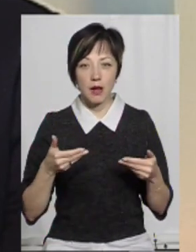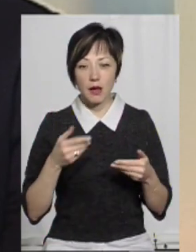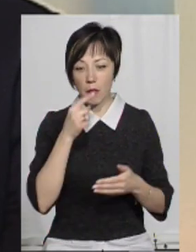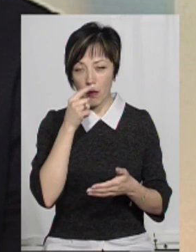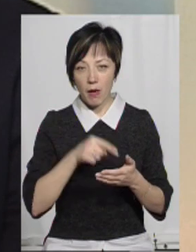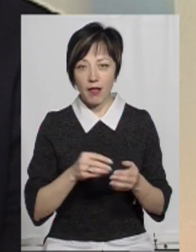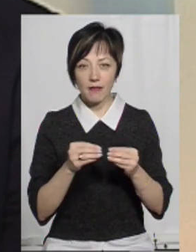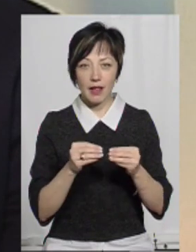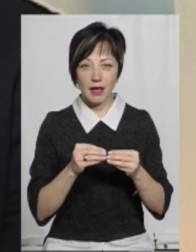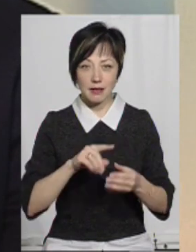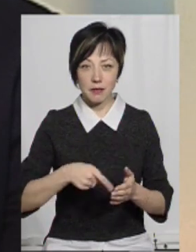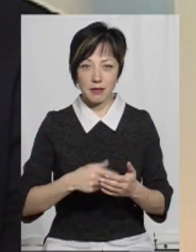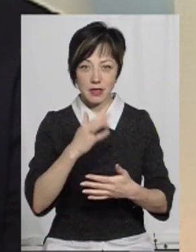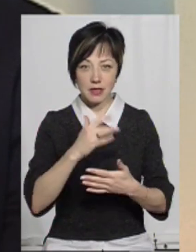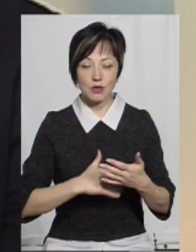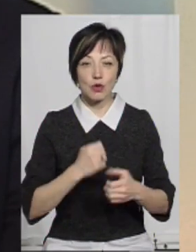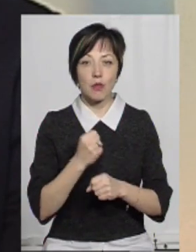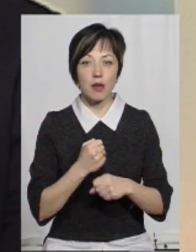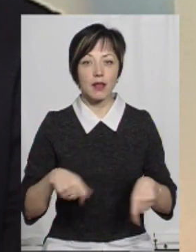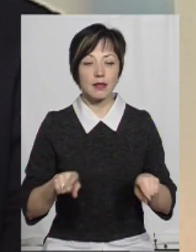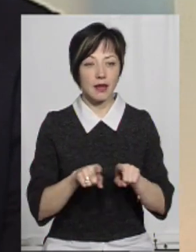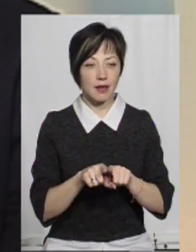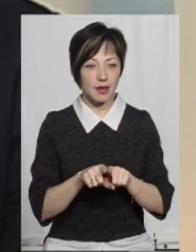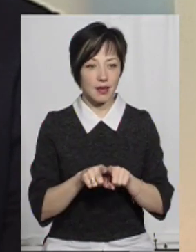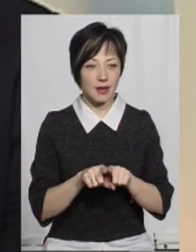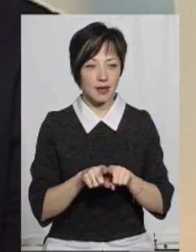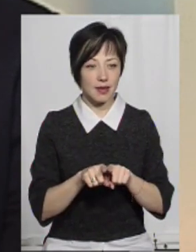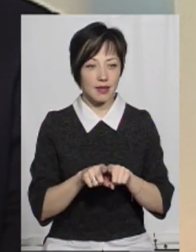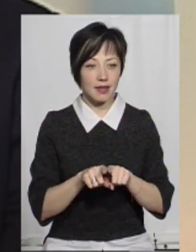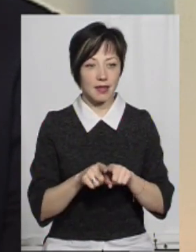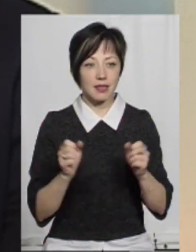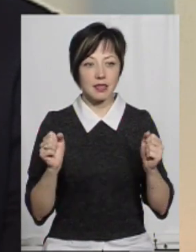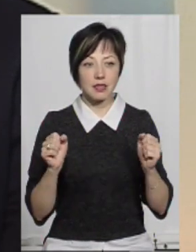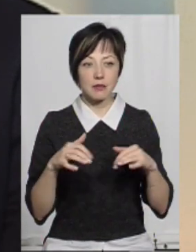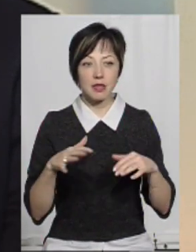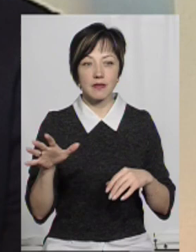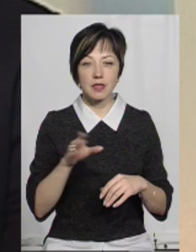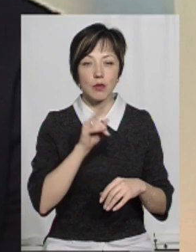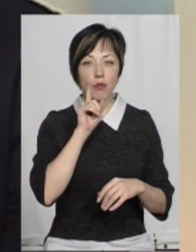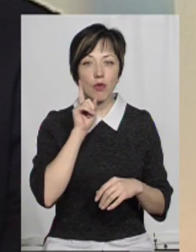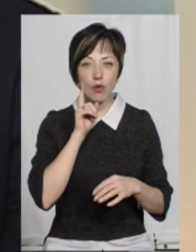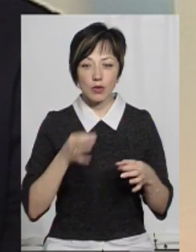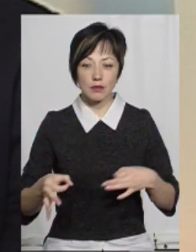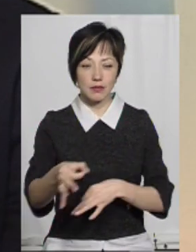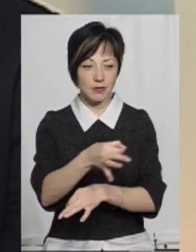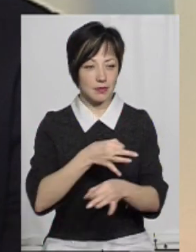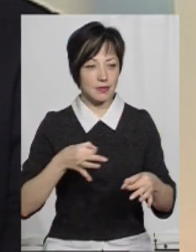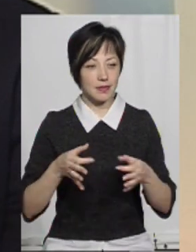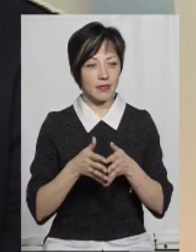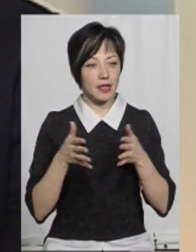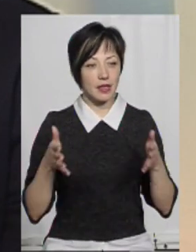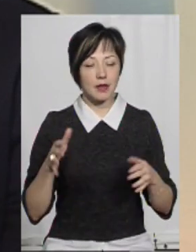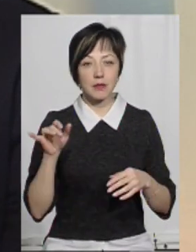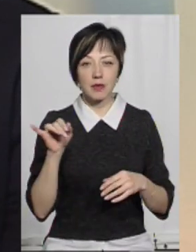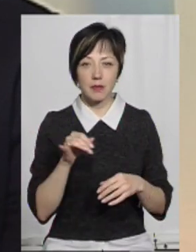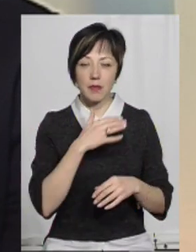пройшли в десятку, ми зробили такий збір всієї молоді за круглим столом великим.